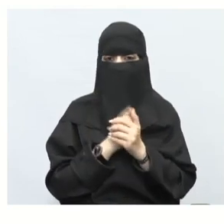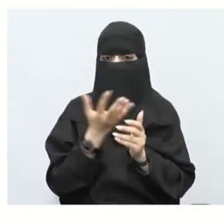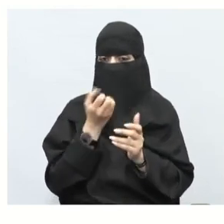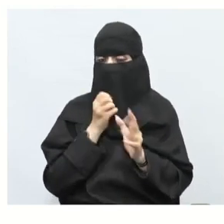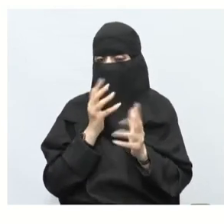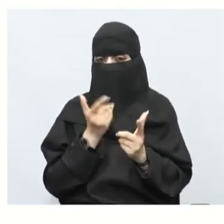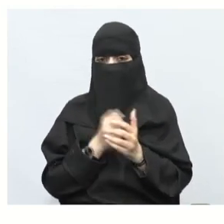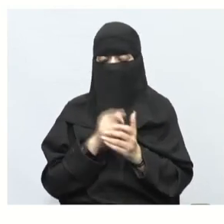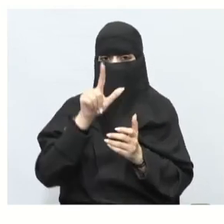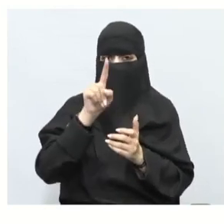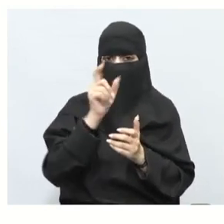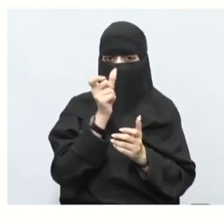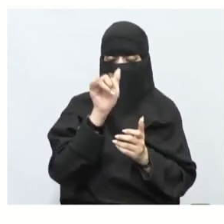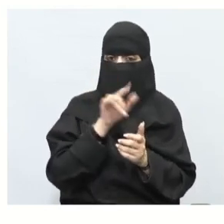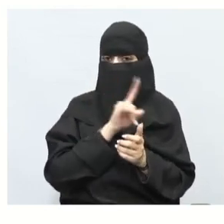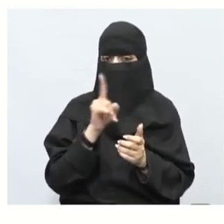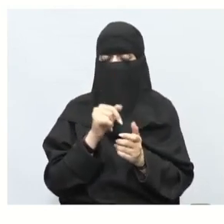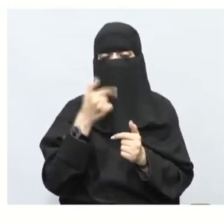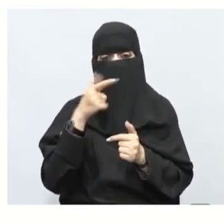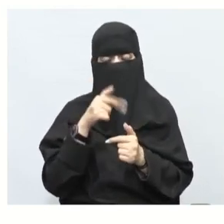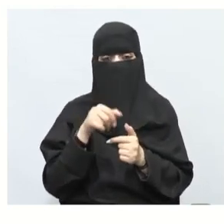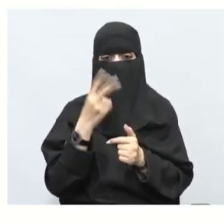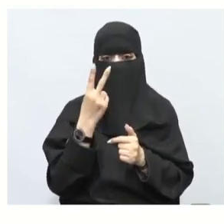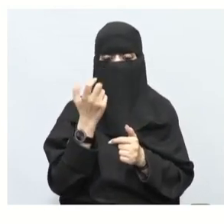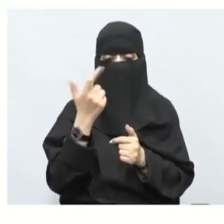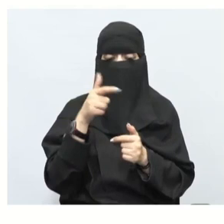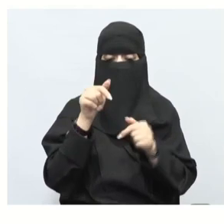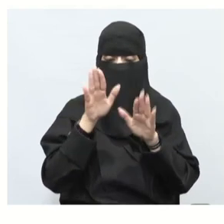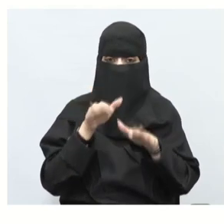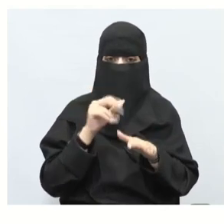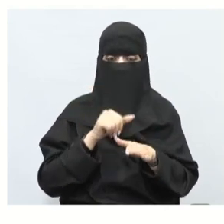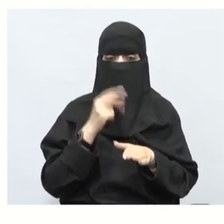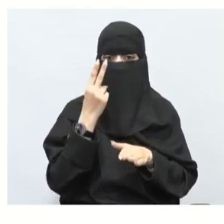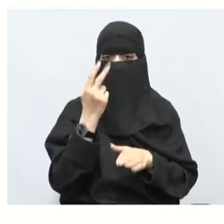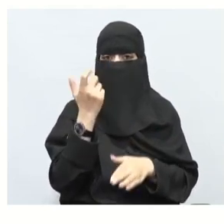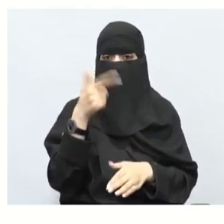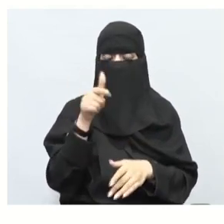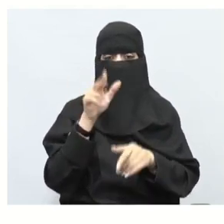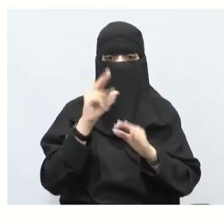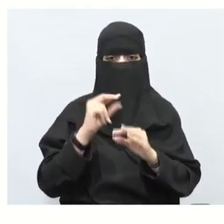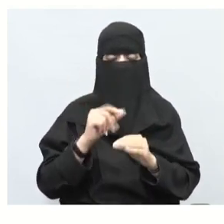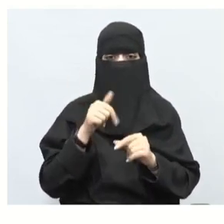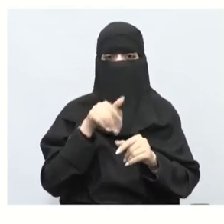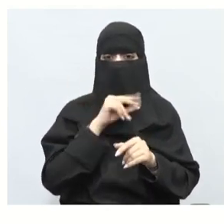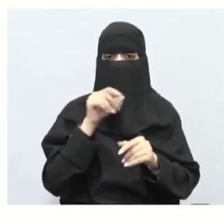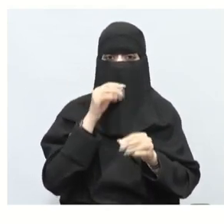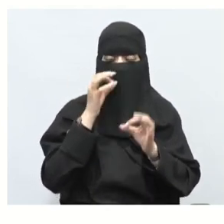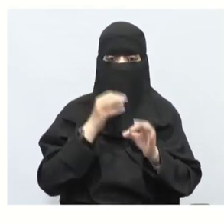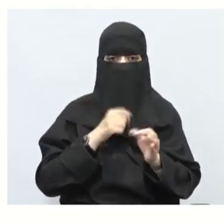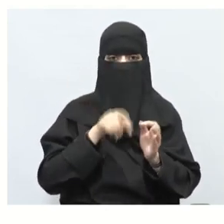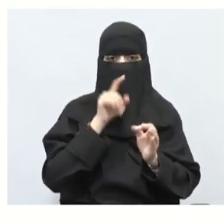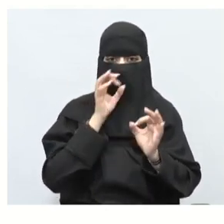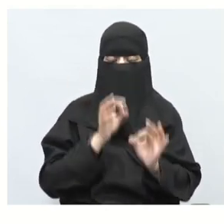ها؟ أحسنتم بثنين سبوه فإذا جمعناها تطلع نفس الناتج حتى لو طالب مثلا يتأكد مرة